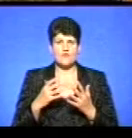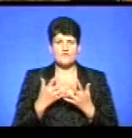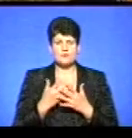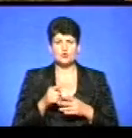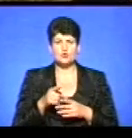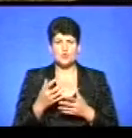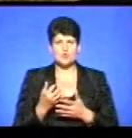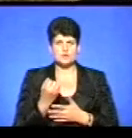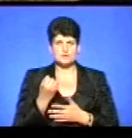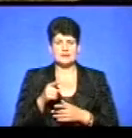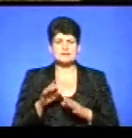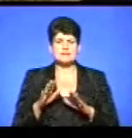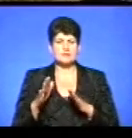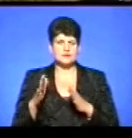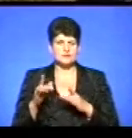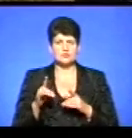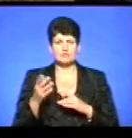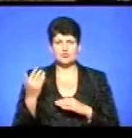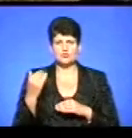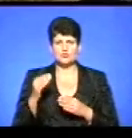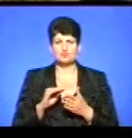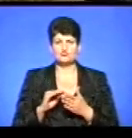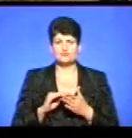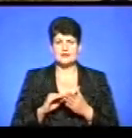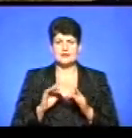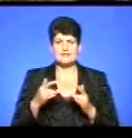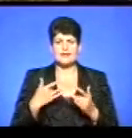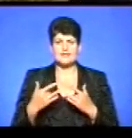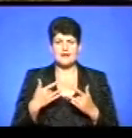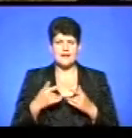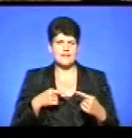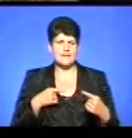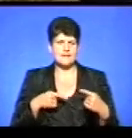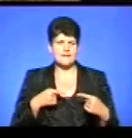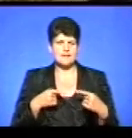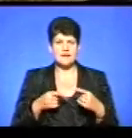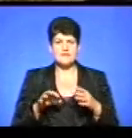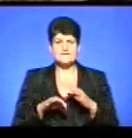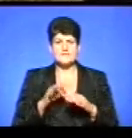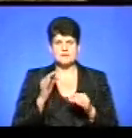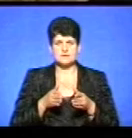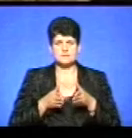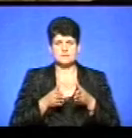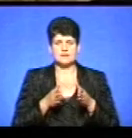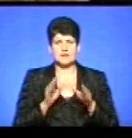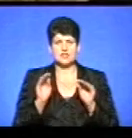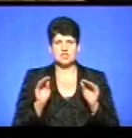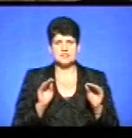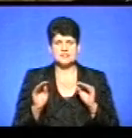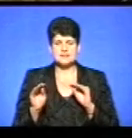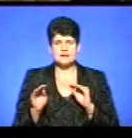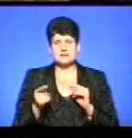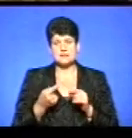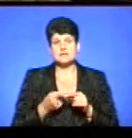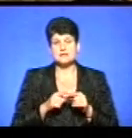успіху. Так склалося, що вона в минулому журналіст, театральний критик, але все ж таки обрала стезю режисера і кіносценариста, з якими